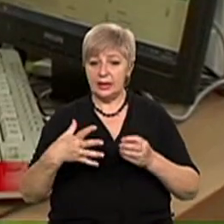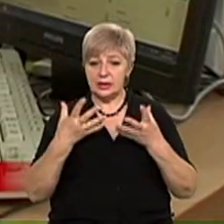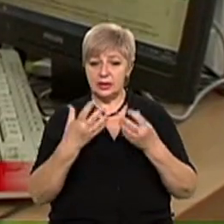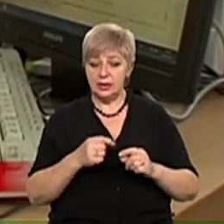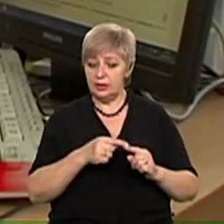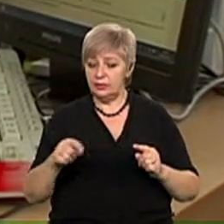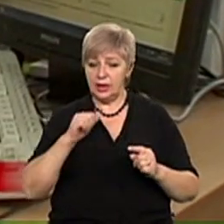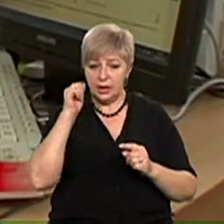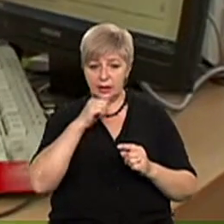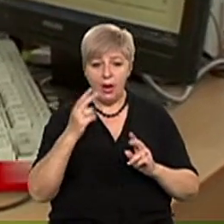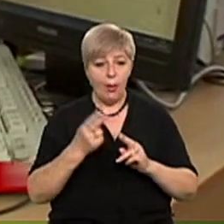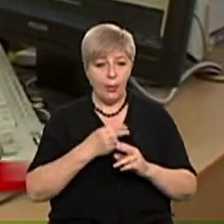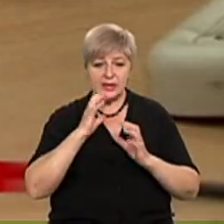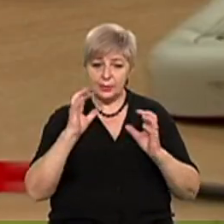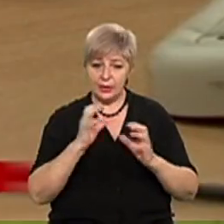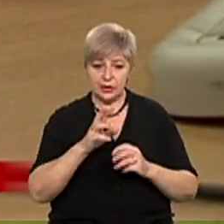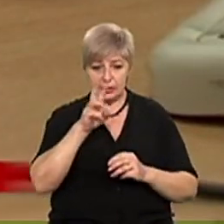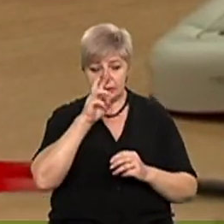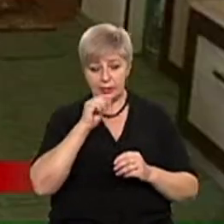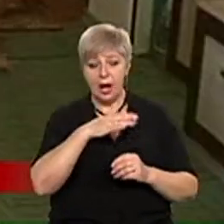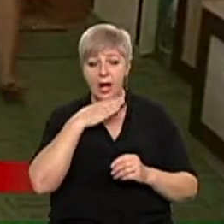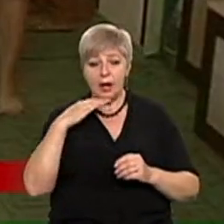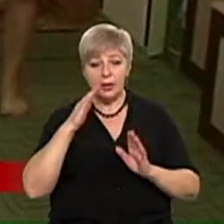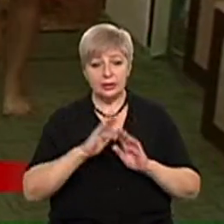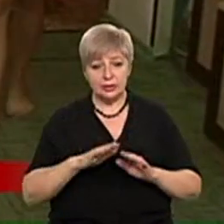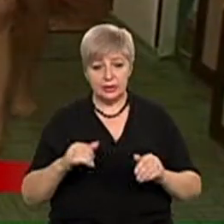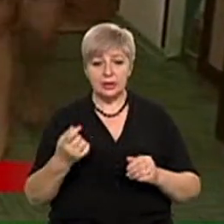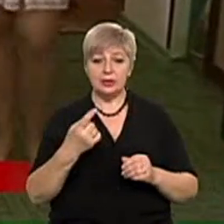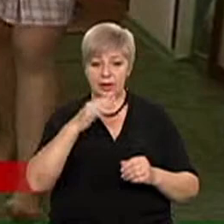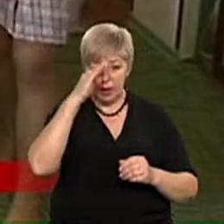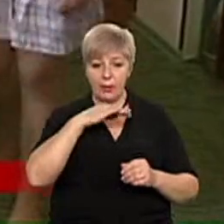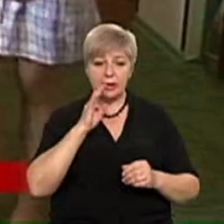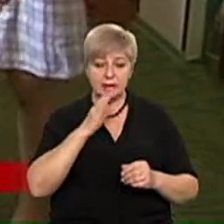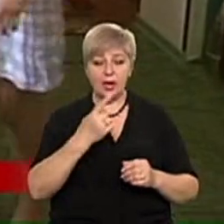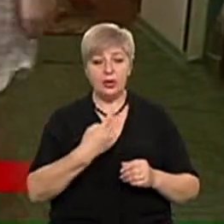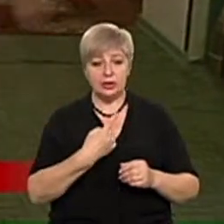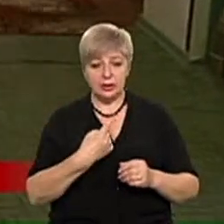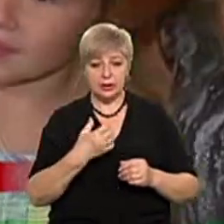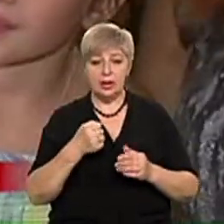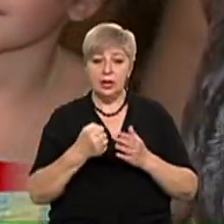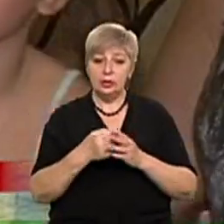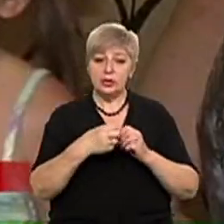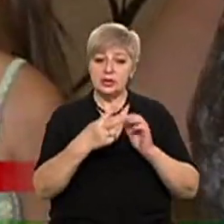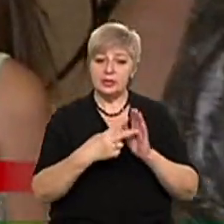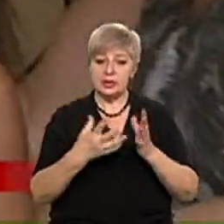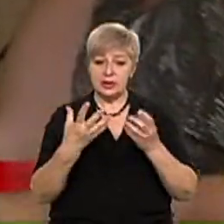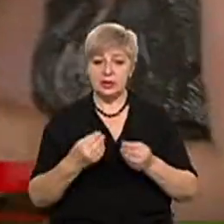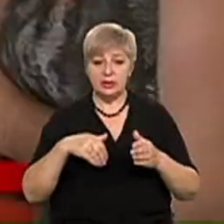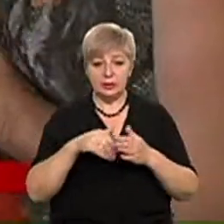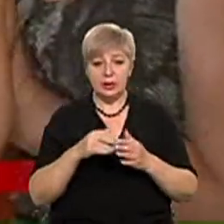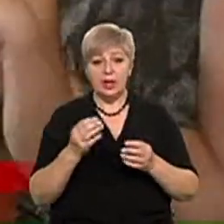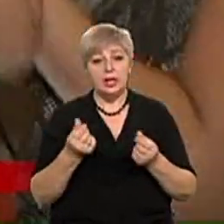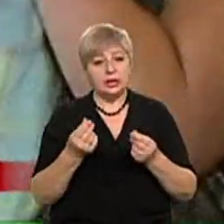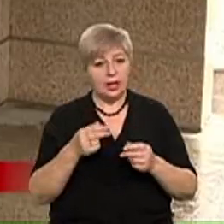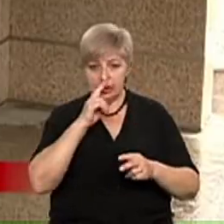на рік, також без збереження зарплати. А багатодітні та батьки-одинаки мають право на соціальну відпустку до 17 днів. І гроші через